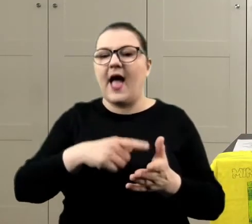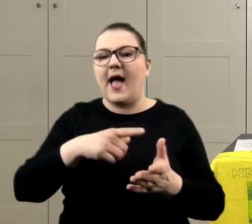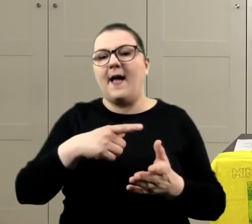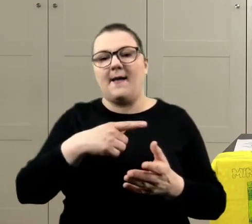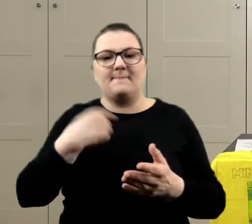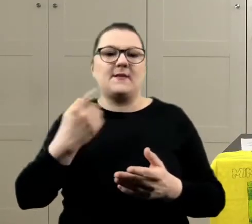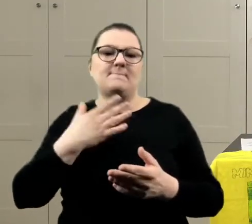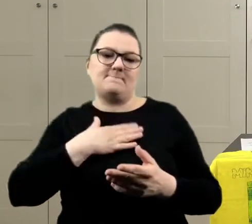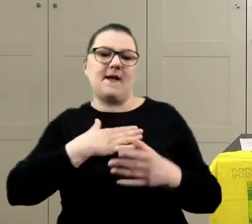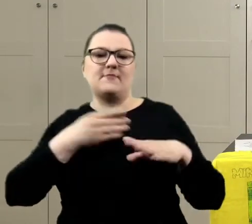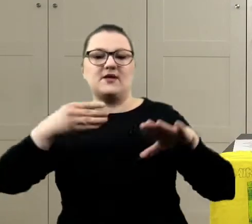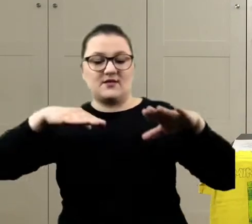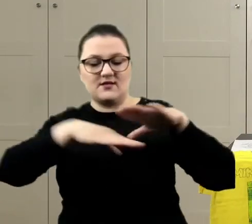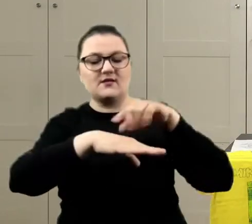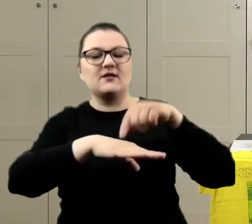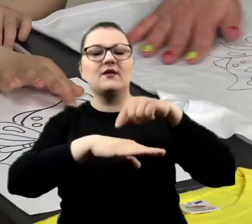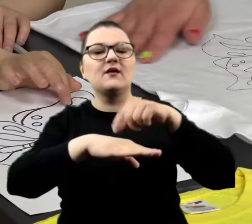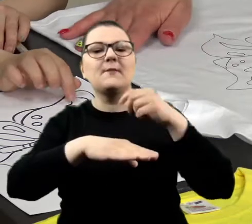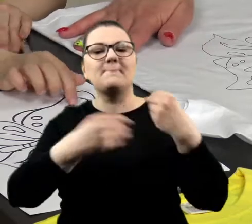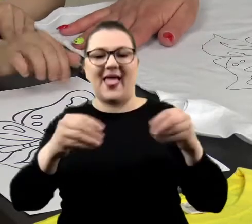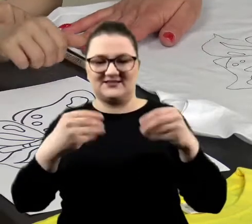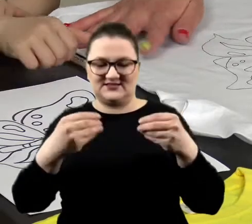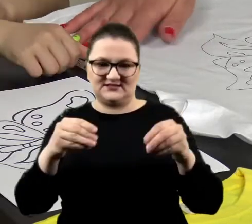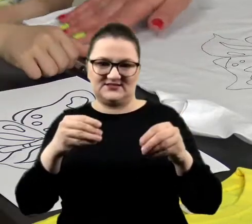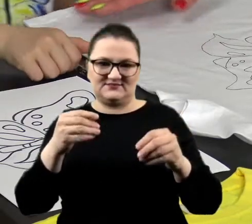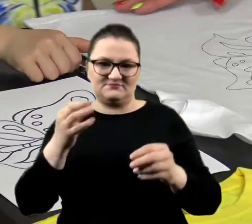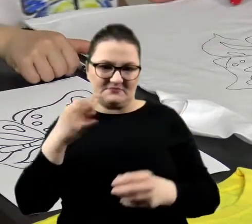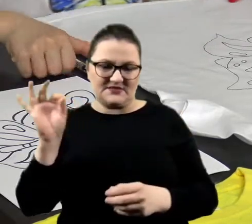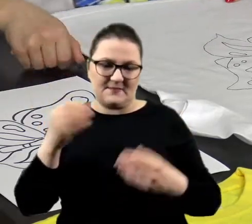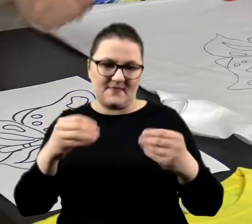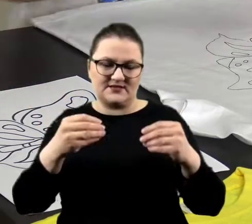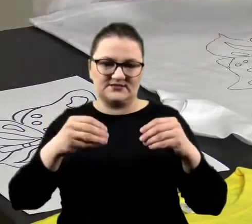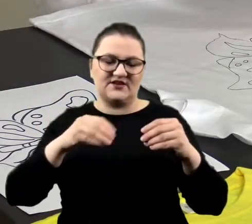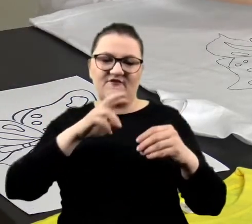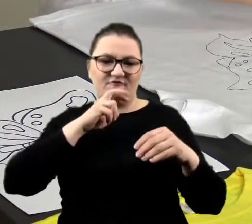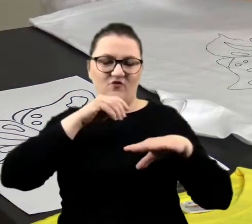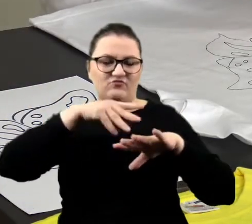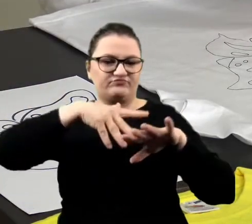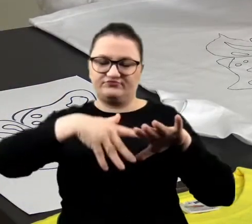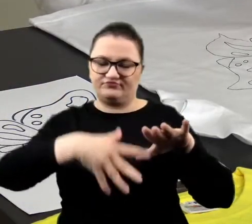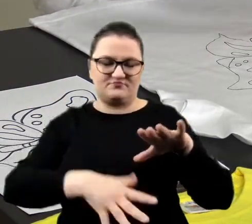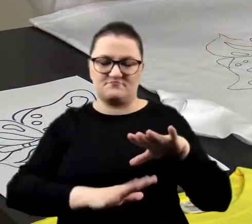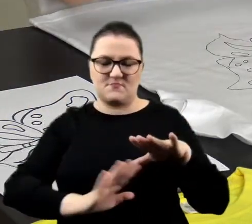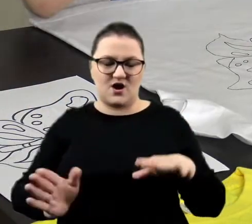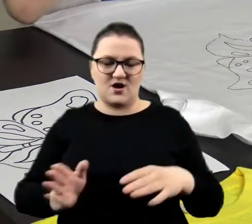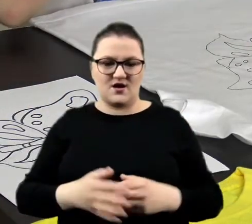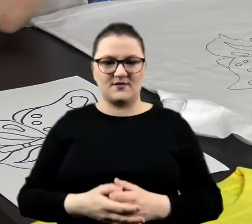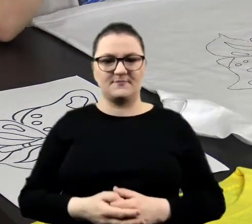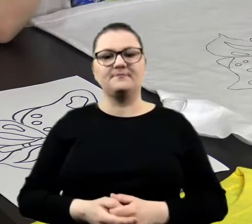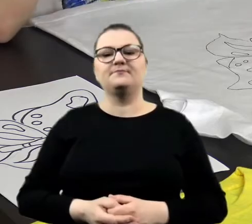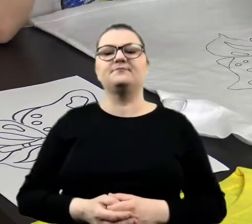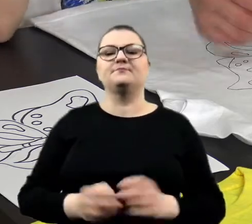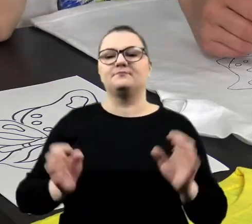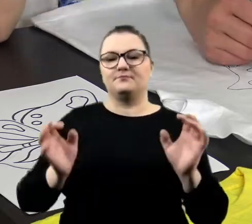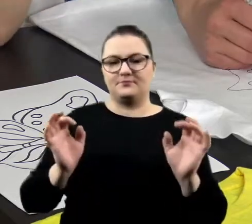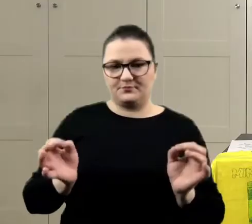podkładkę plastikową, żeby ona nam tej wody nie chciała wypić. Dobra, czyli to odkładamy na